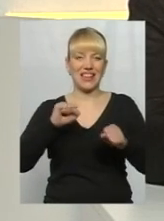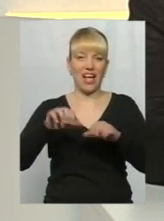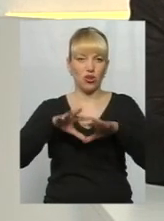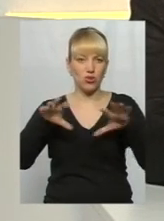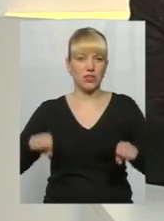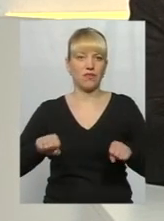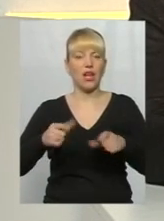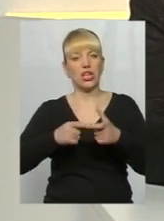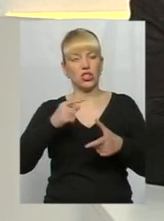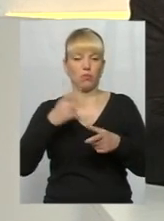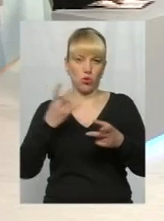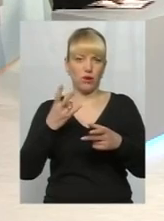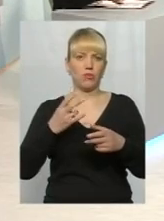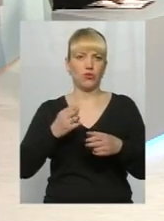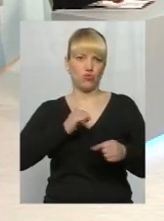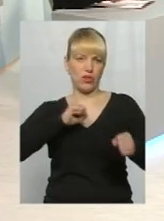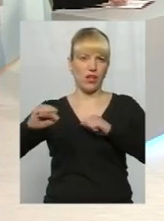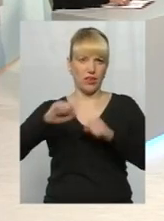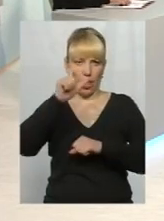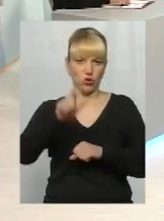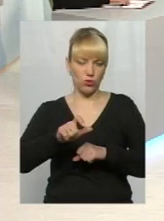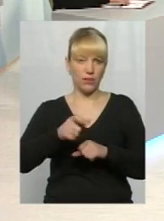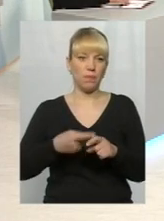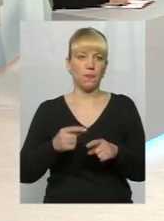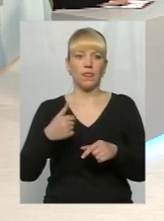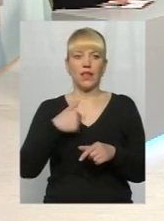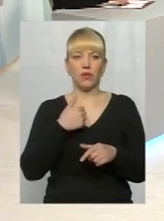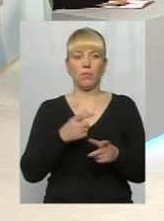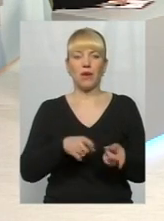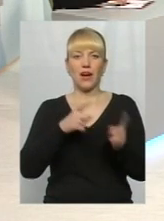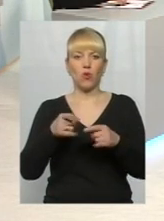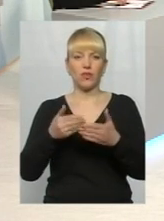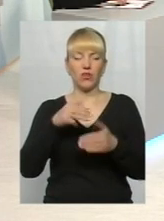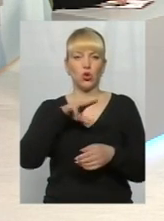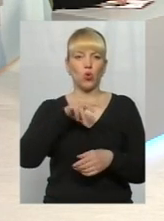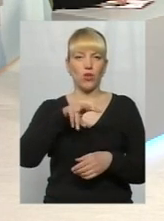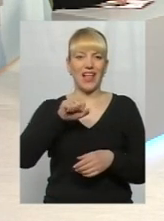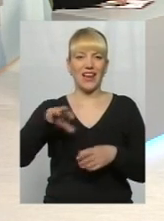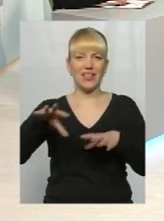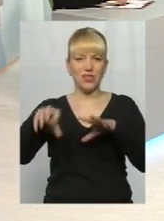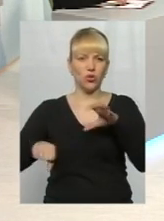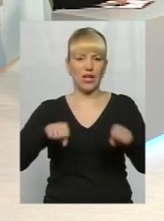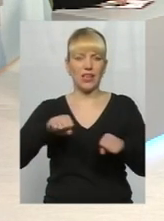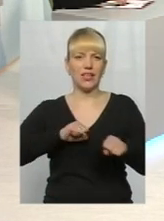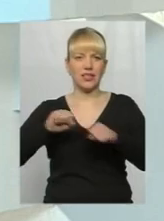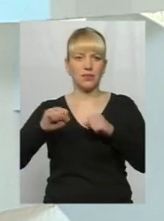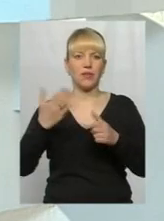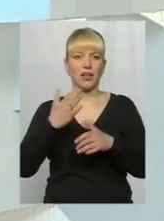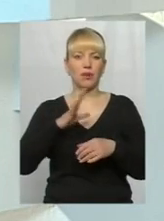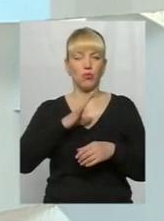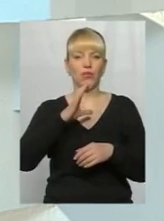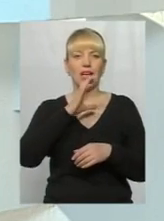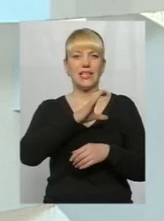потрібен якийсь диктатор тоді? Насамперед хочу сказати, що практично переходу від тоталітаризму, який був у нас в СРСР, до